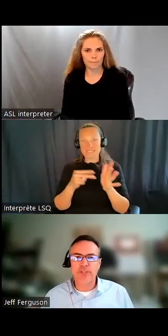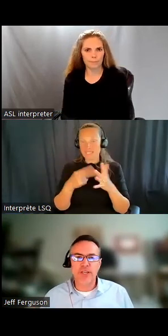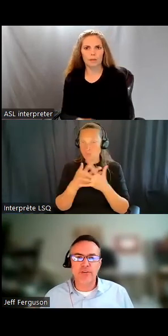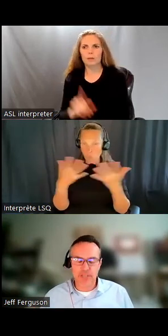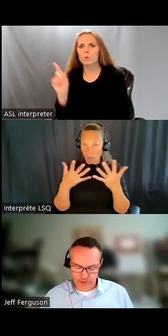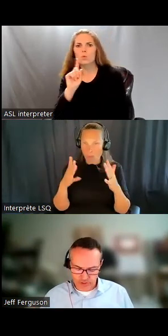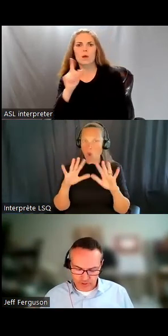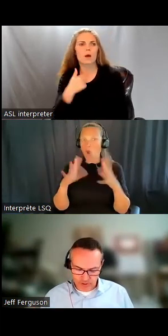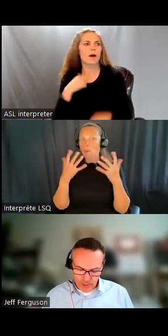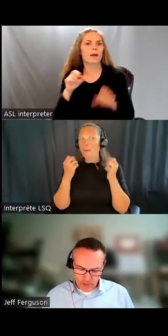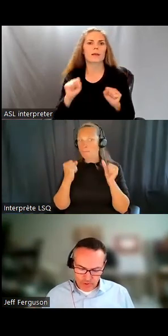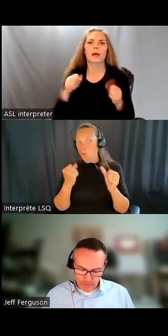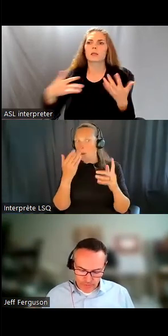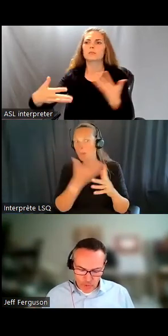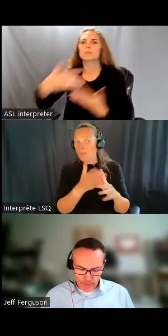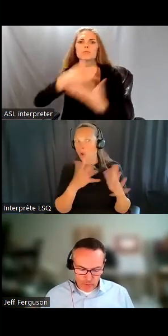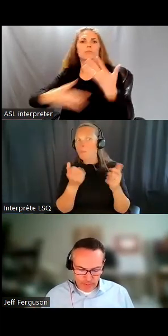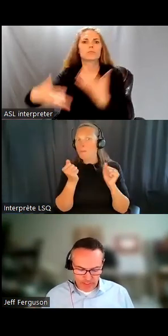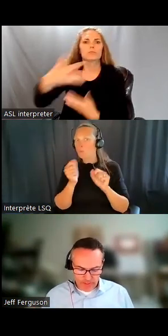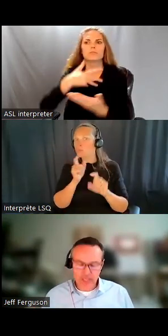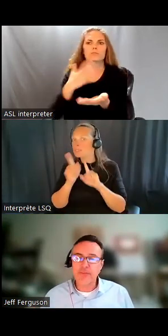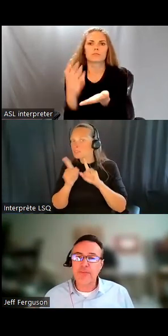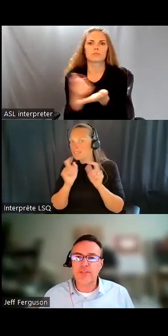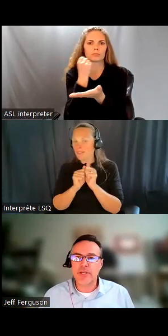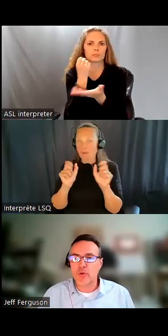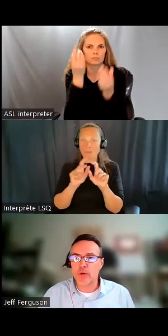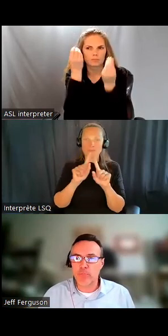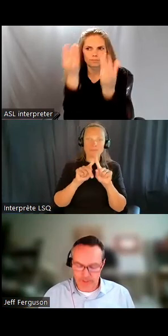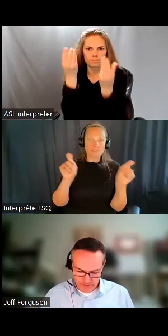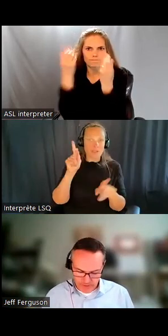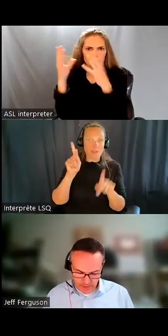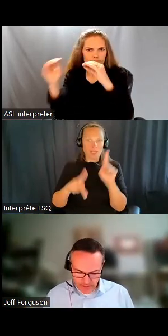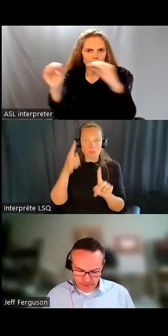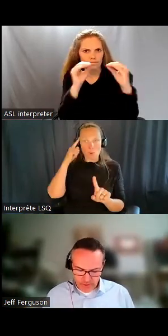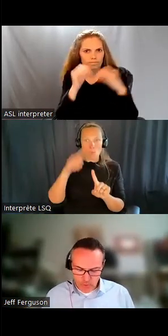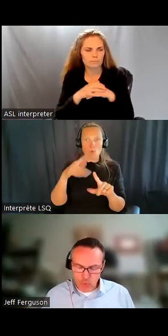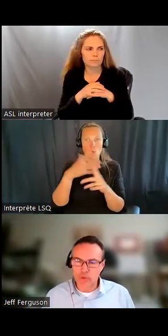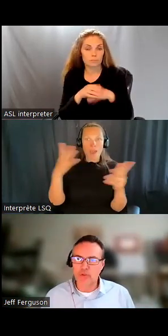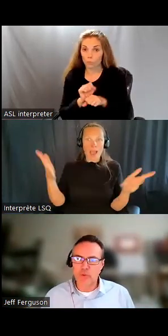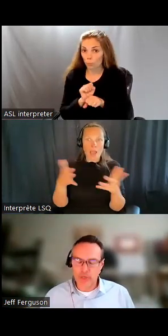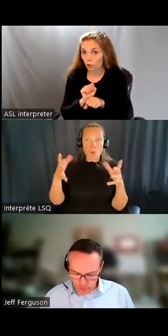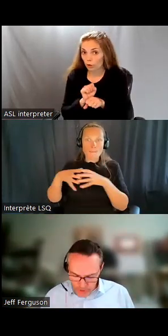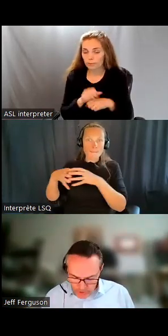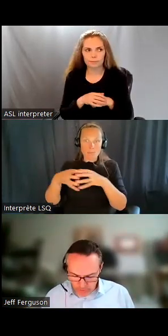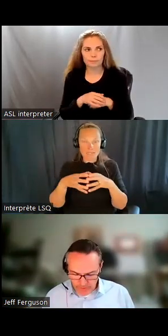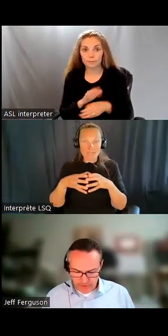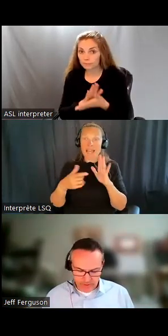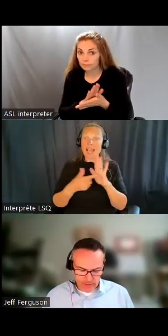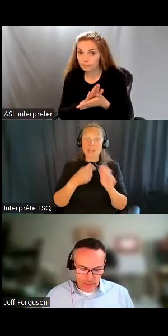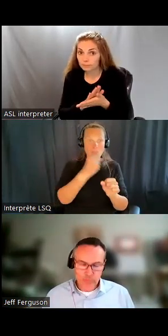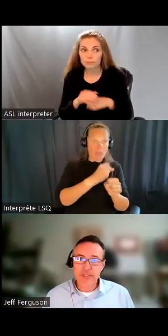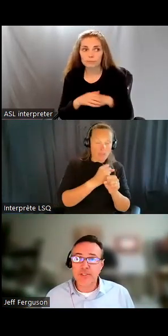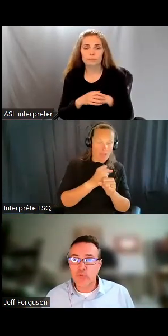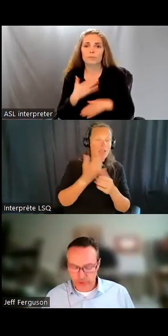vous pouvez interagir de manière régulière pour informer et mobiliser le public. Pensez à votre lieu de travail, aux écoles,